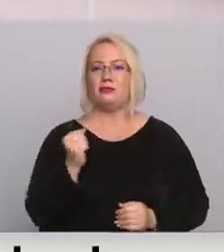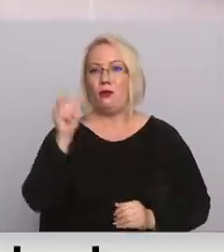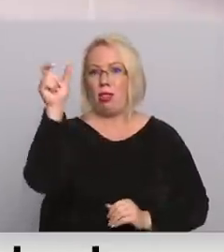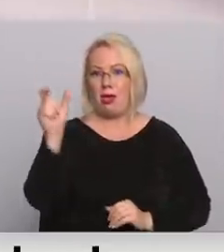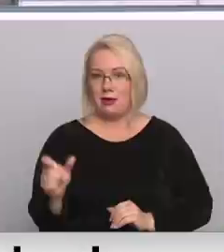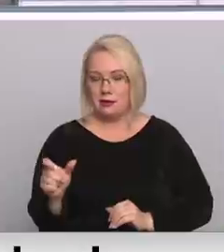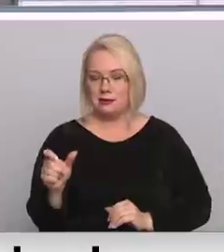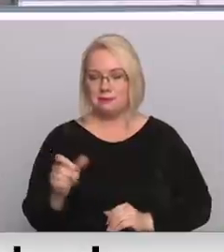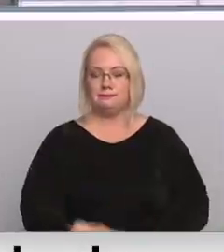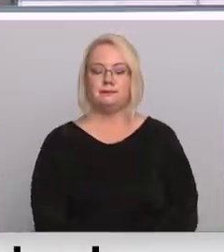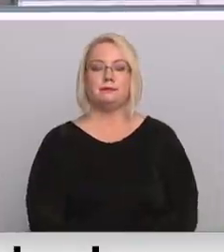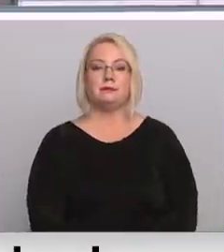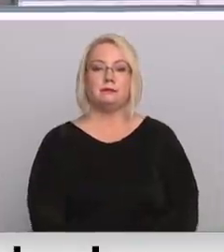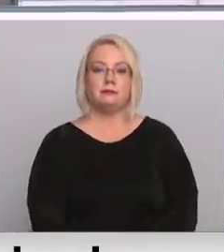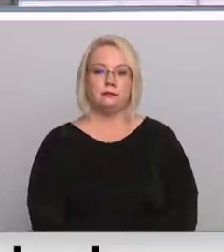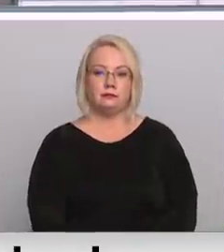Kozins. Sveiks, Ilja!